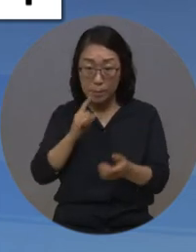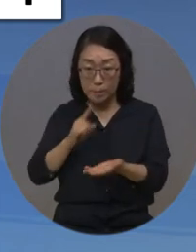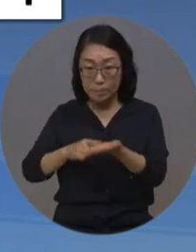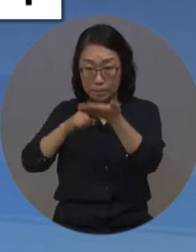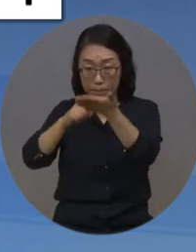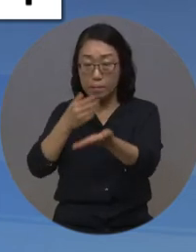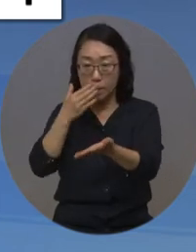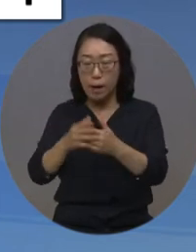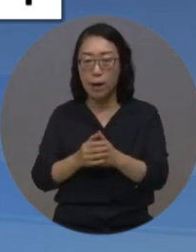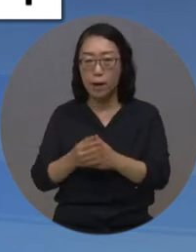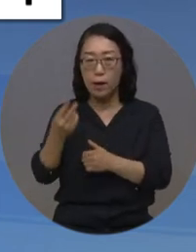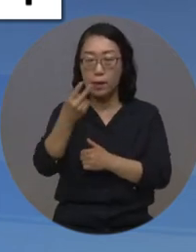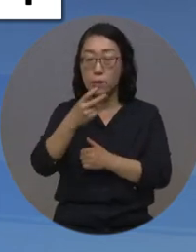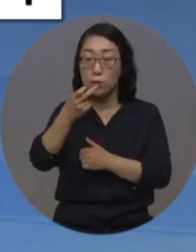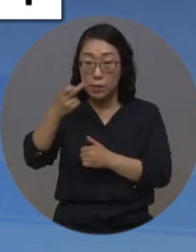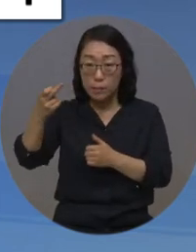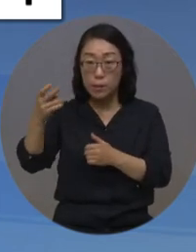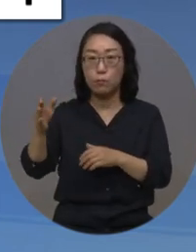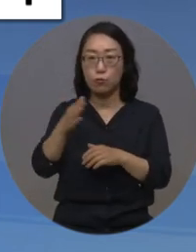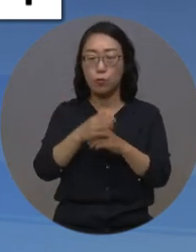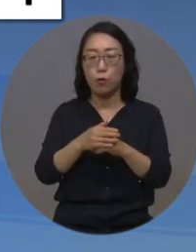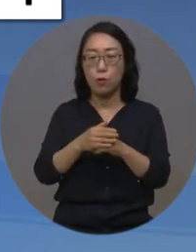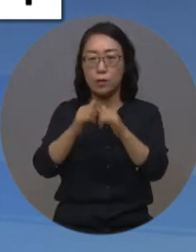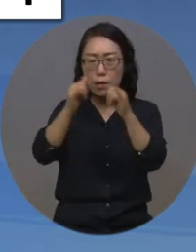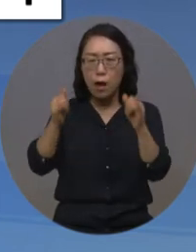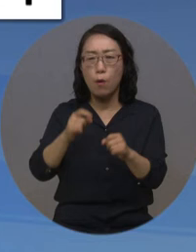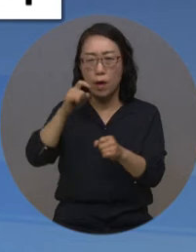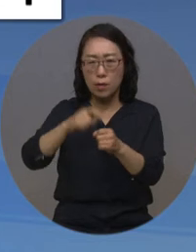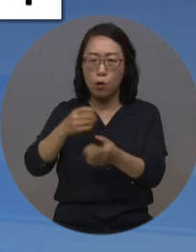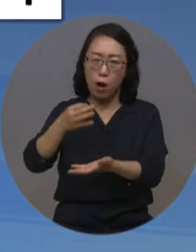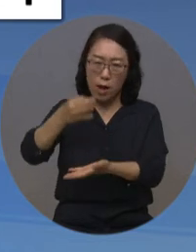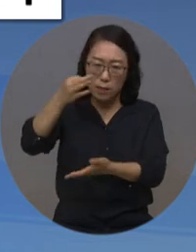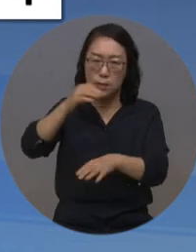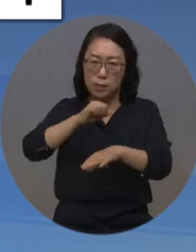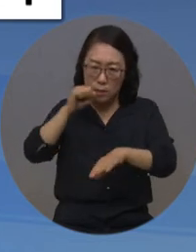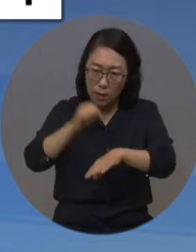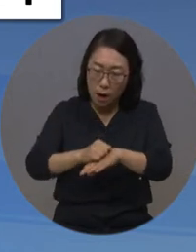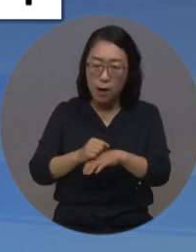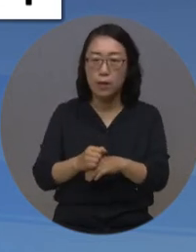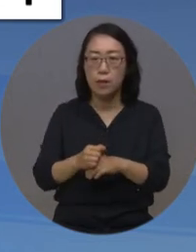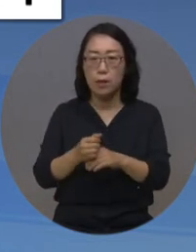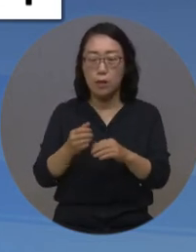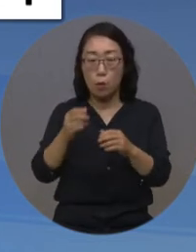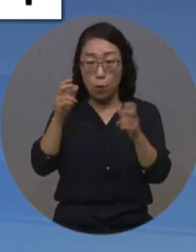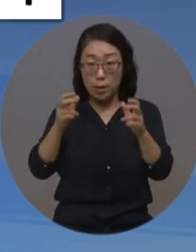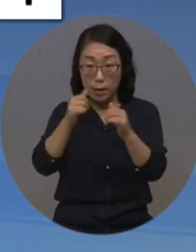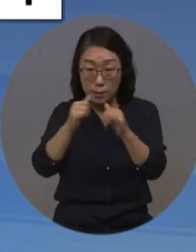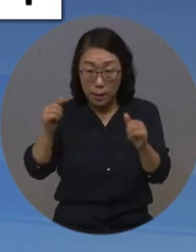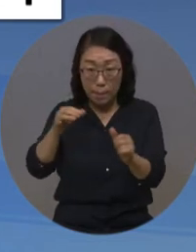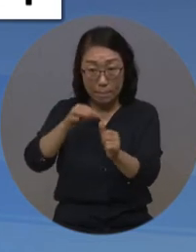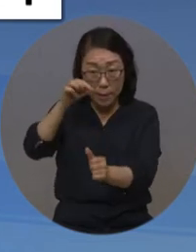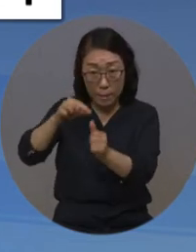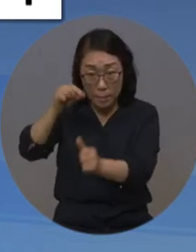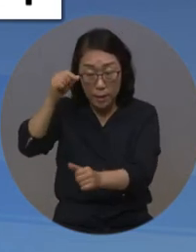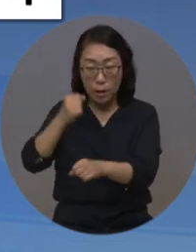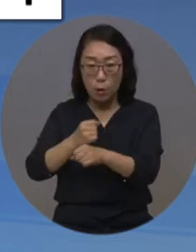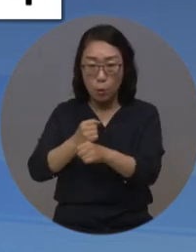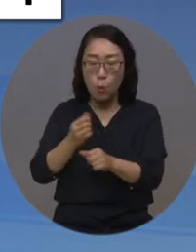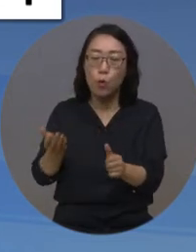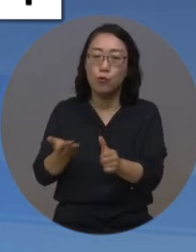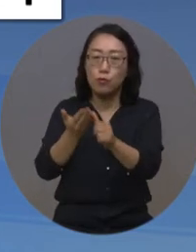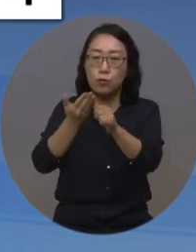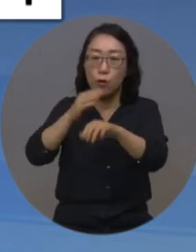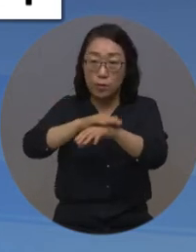2012년부터 보건복지 분야 사업 중 사회적 가치 실현을 추구하는 기업가를 발굴하고 사회적 기업으로 육성하기